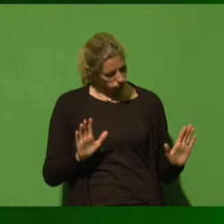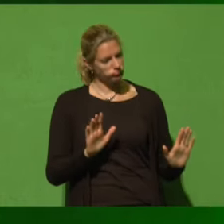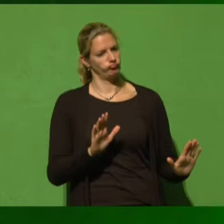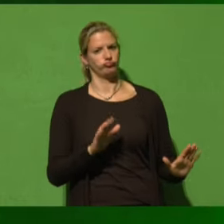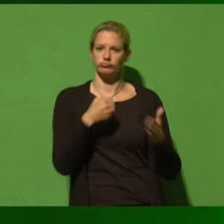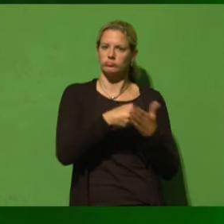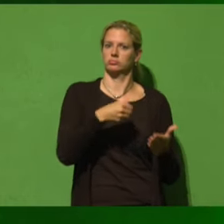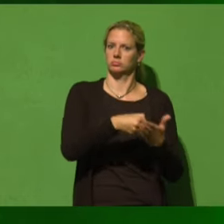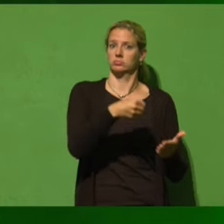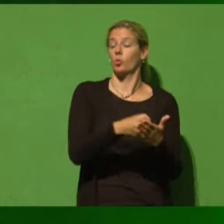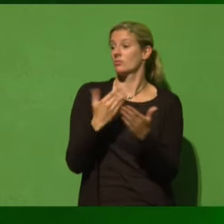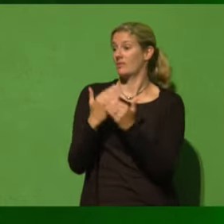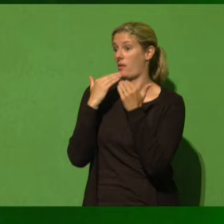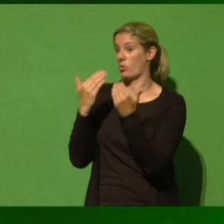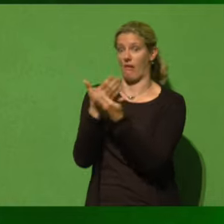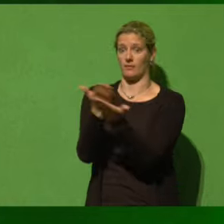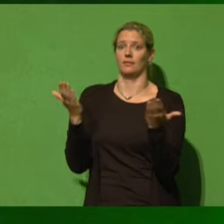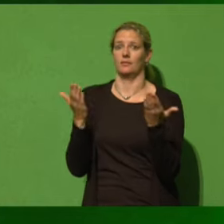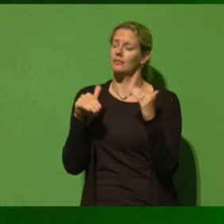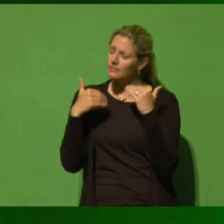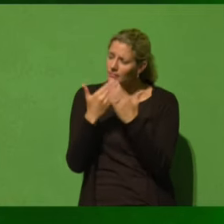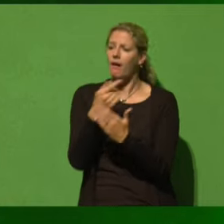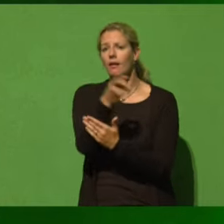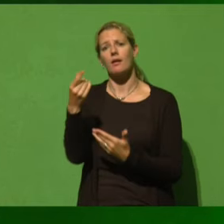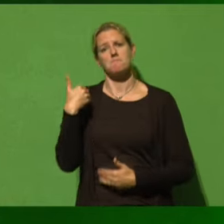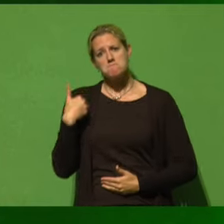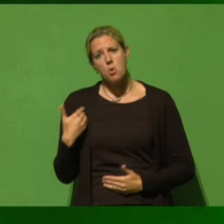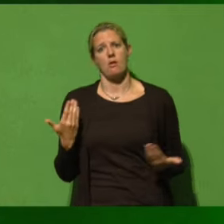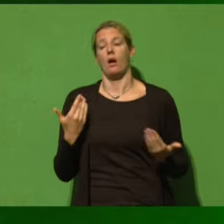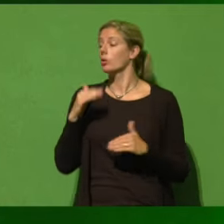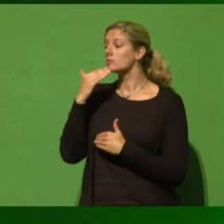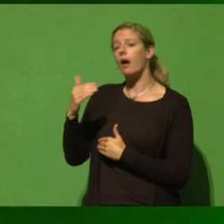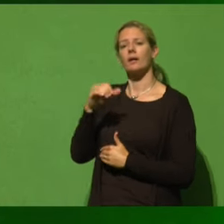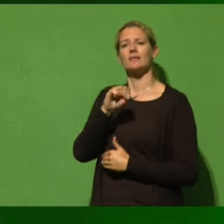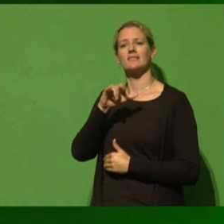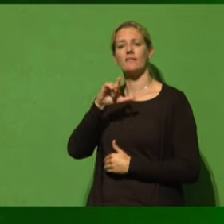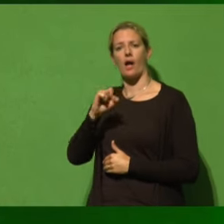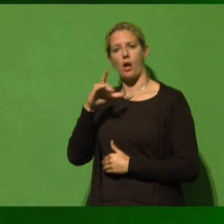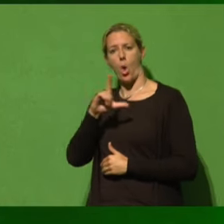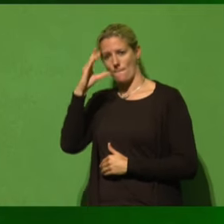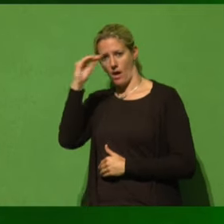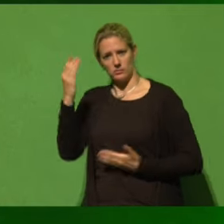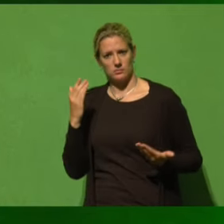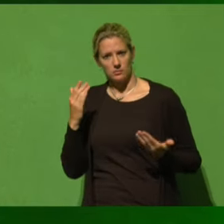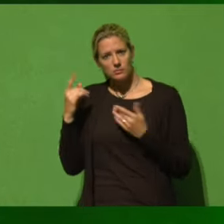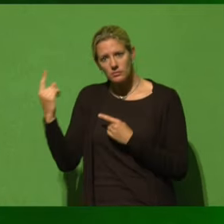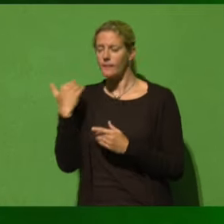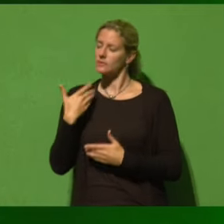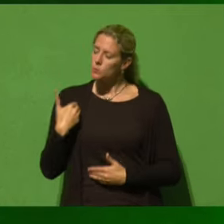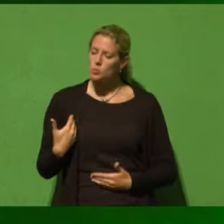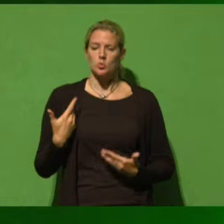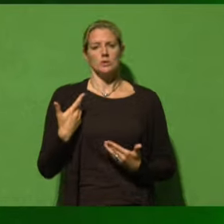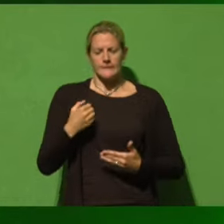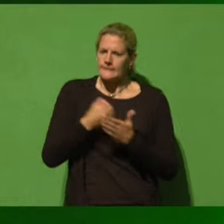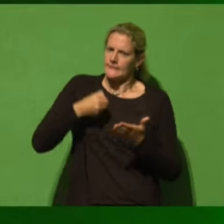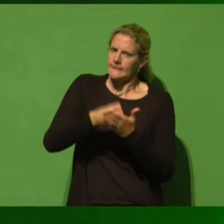der Hinsicht Dank an euch, dass ihr euch die Mühe macht, Dank an Silvia Lörmann, dass ihr euch die Mühe macht, für mehr Chancengerechtigkeit zu kämpfen.